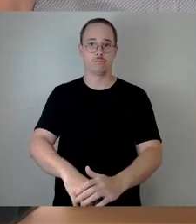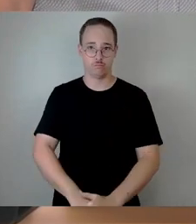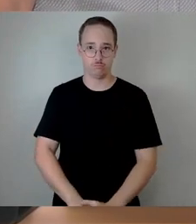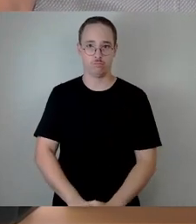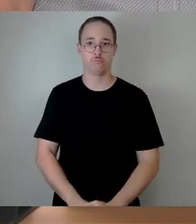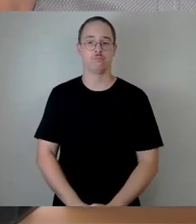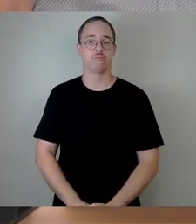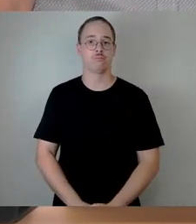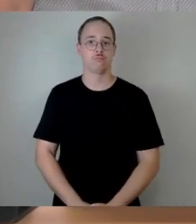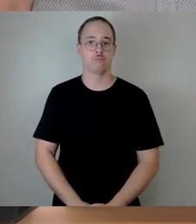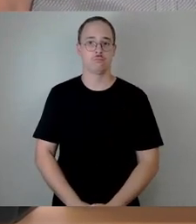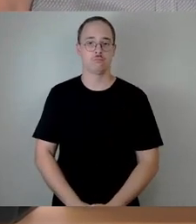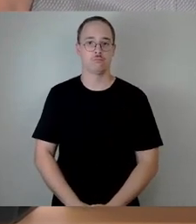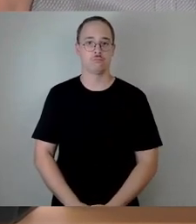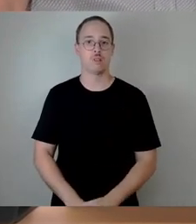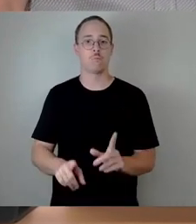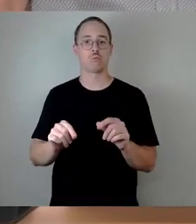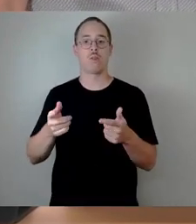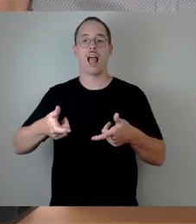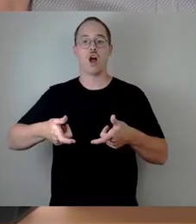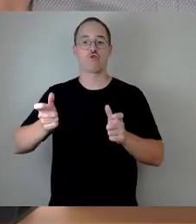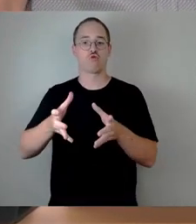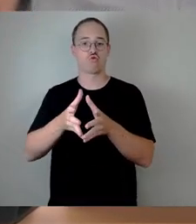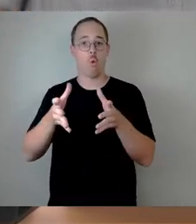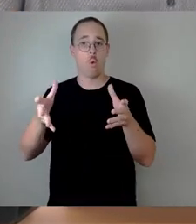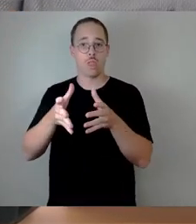Ausschussgröße 12 festgelegt. Regen. Vielen Dank.